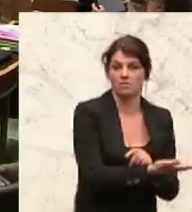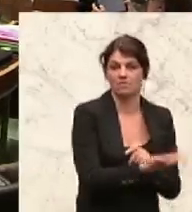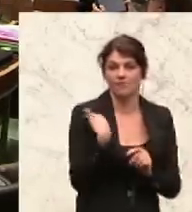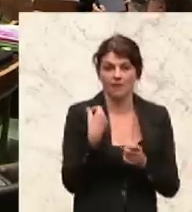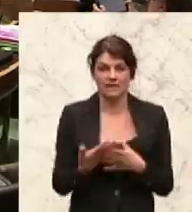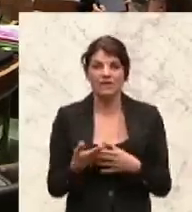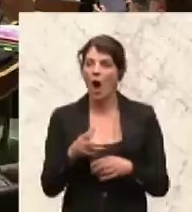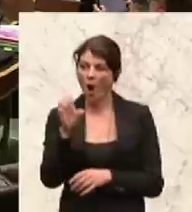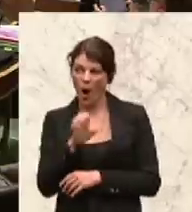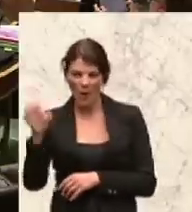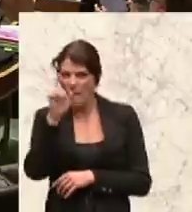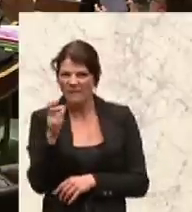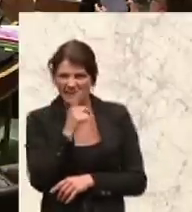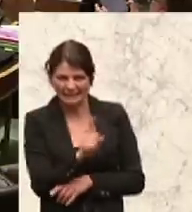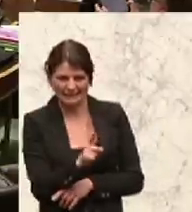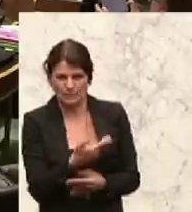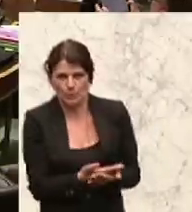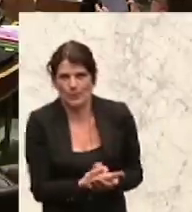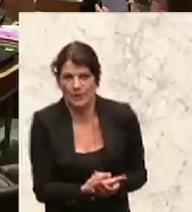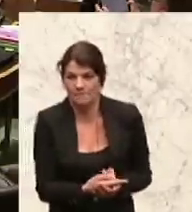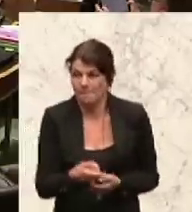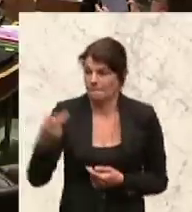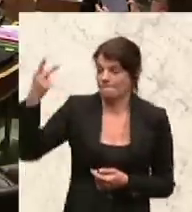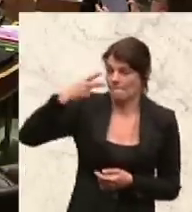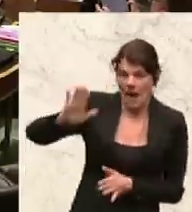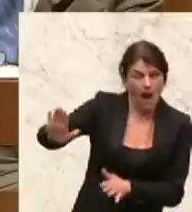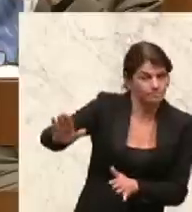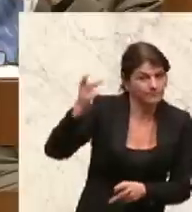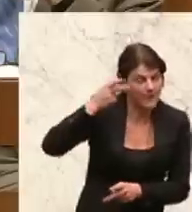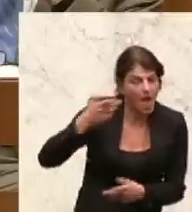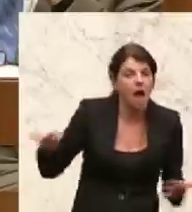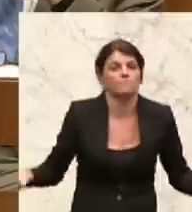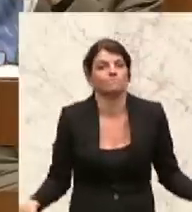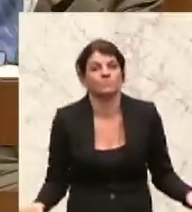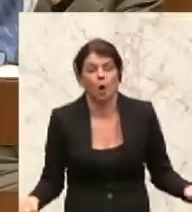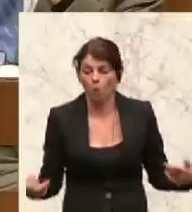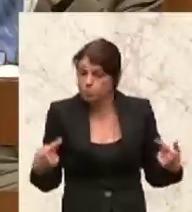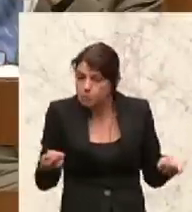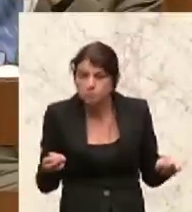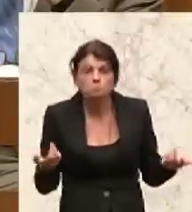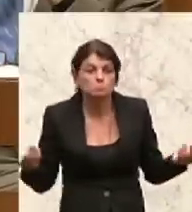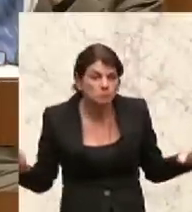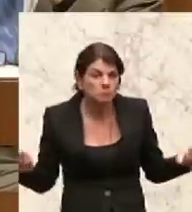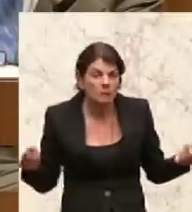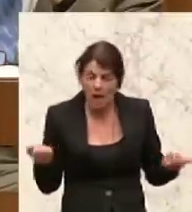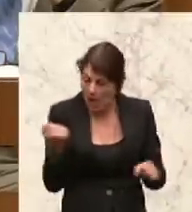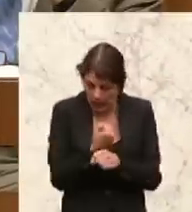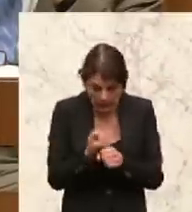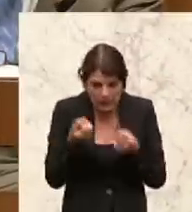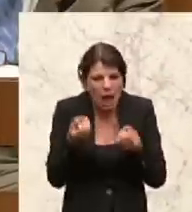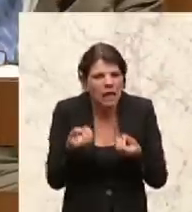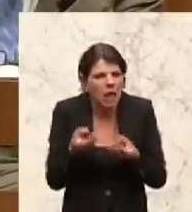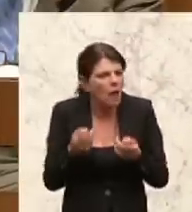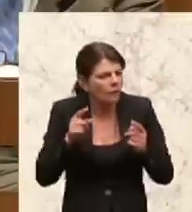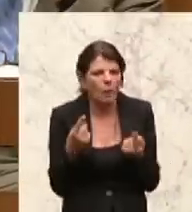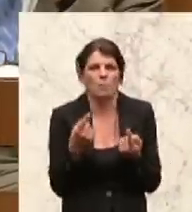nicht passiert. Aber dann ist es ja nicht, dann ist es ja überhaupt nicht erklärlich, warum